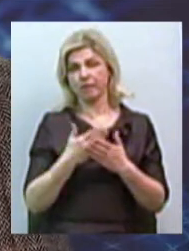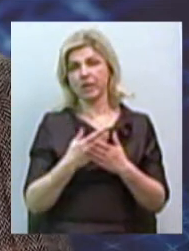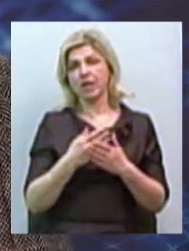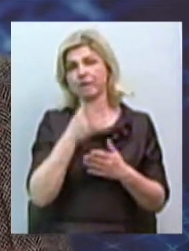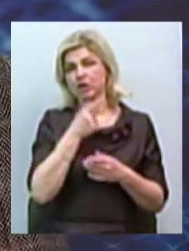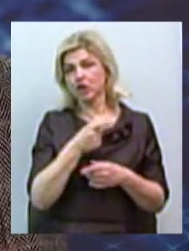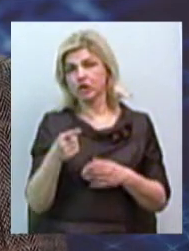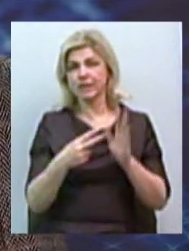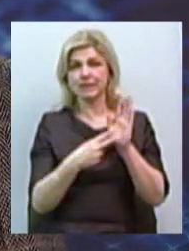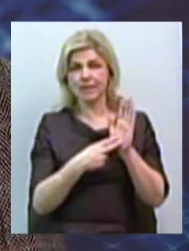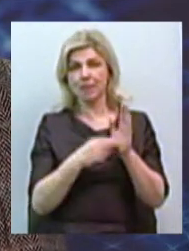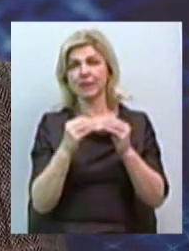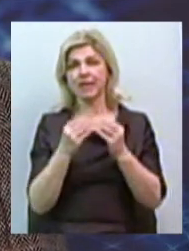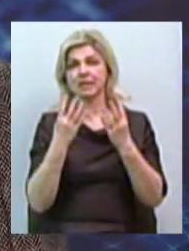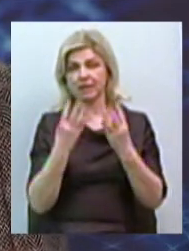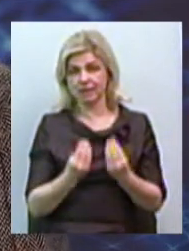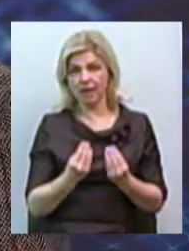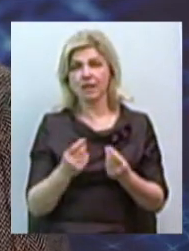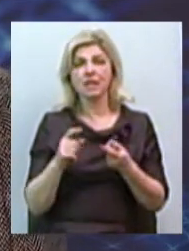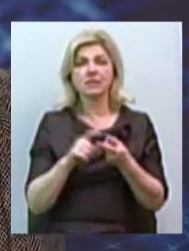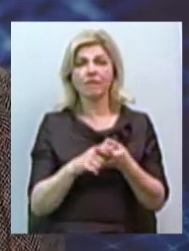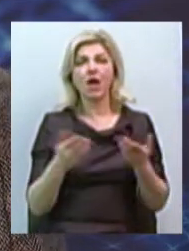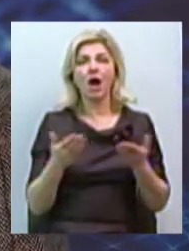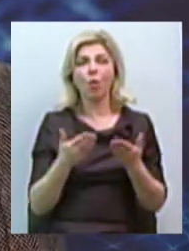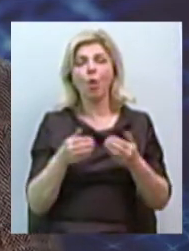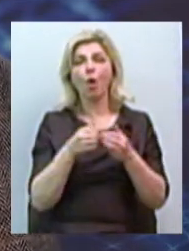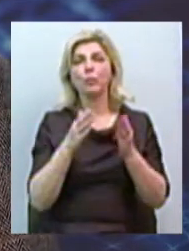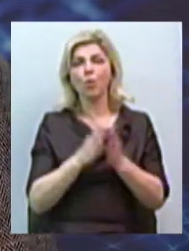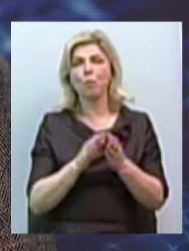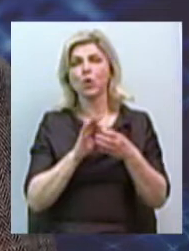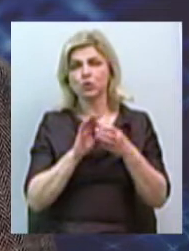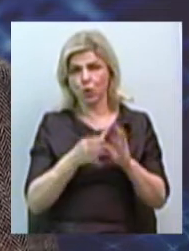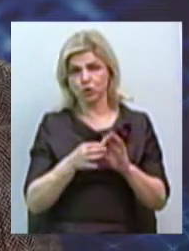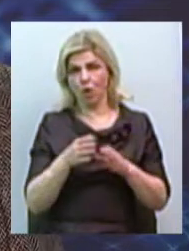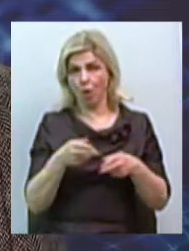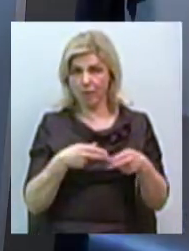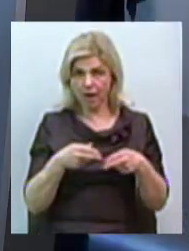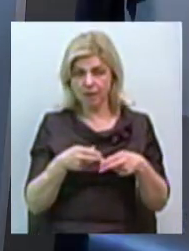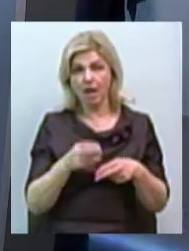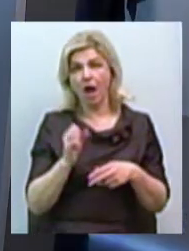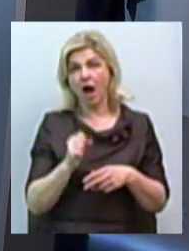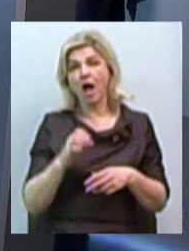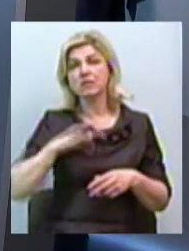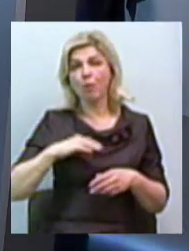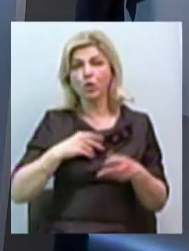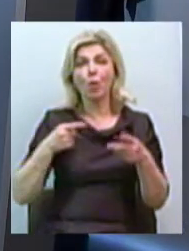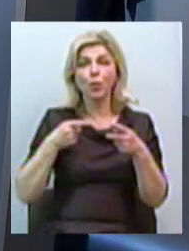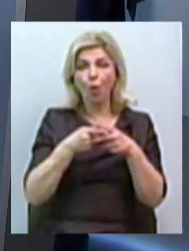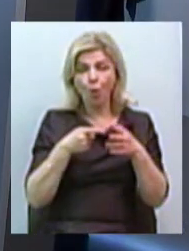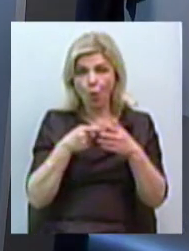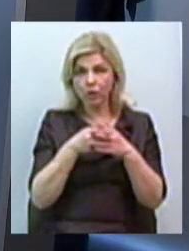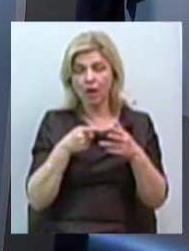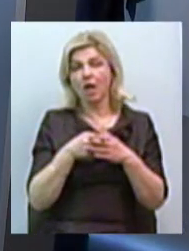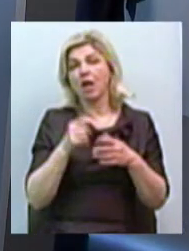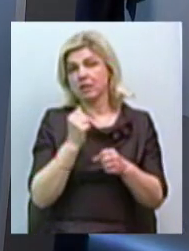-10 дней в зависимости от того, какая по объему и по сложности произведена операция. С применением этих методик мы